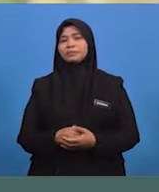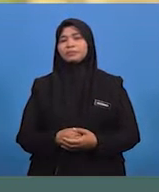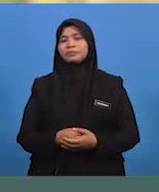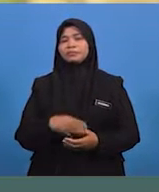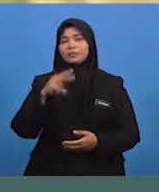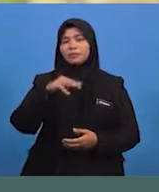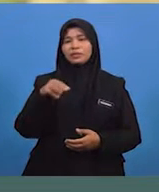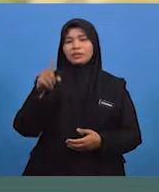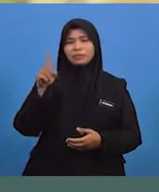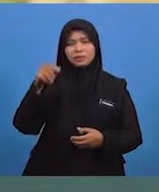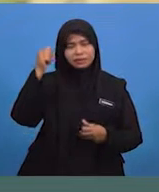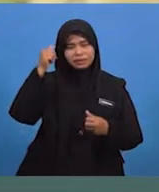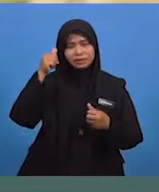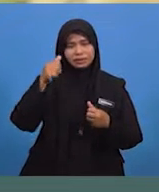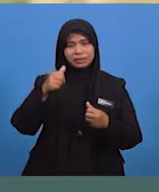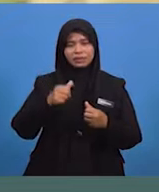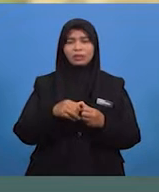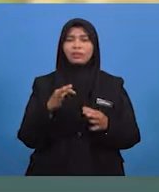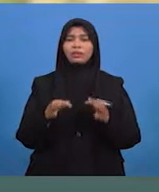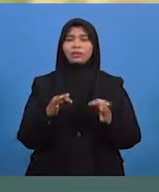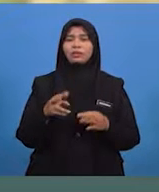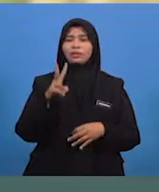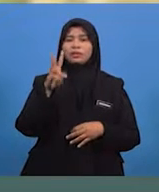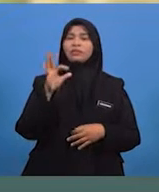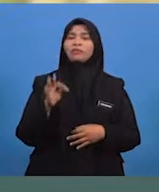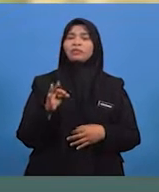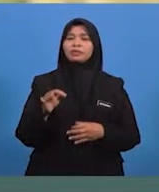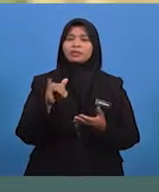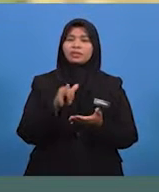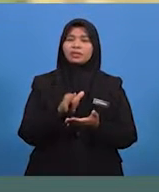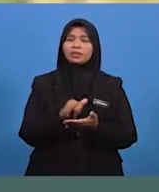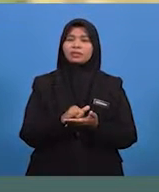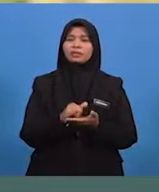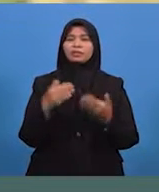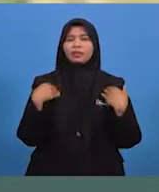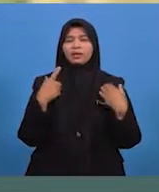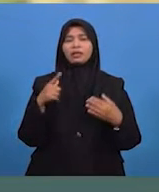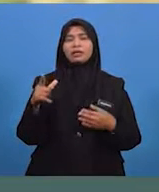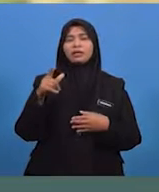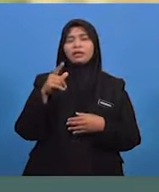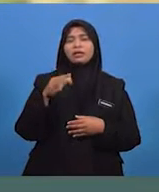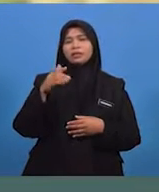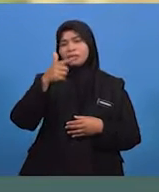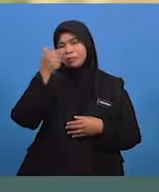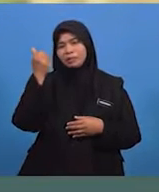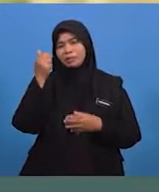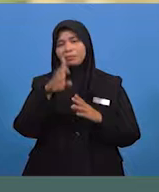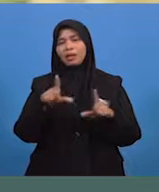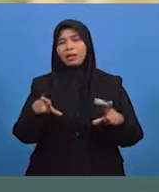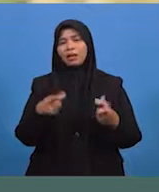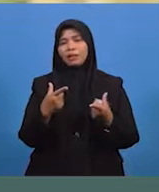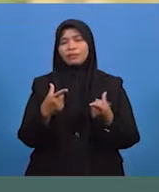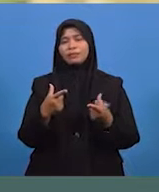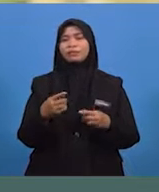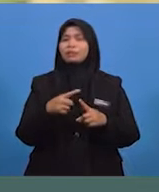ingat, walaupun dua faktor tadi adalah di antara penyebab utama kejadian gerakan jisim, tetapi